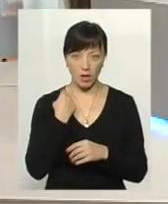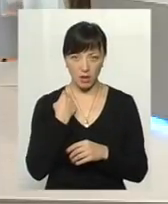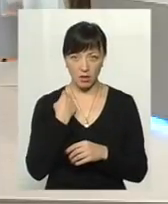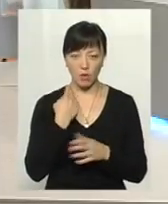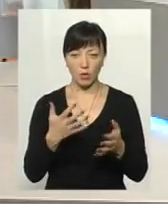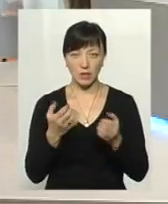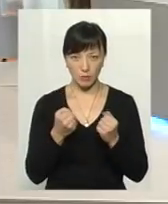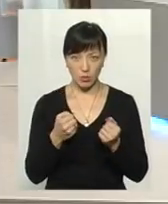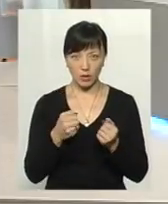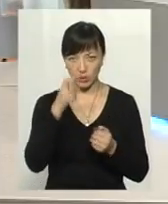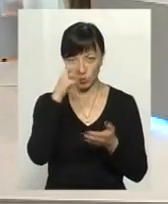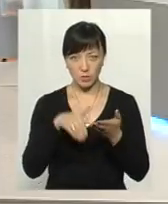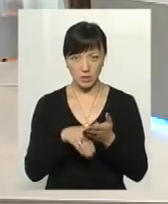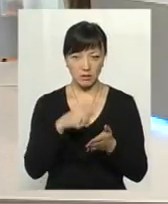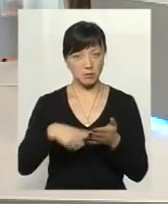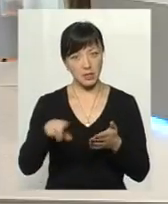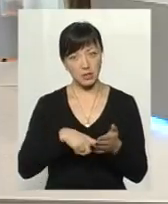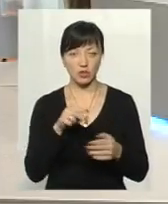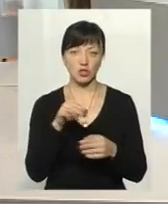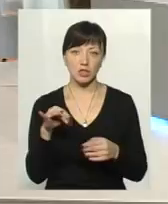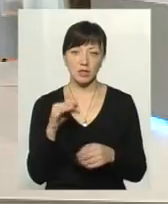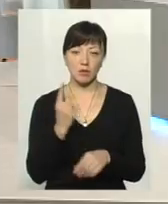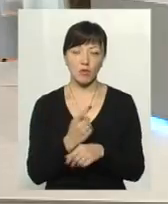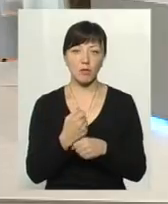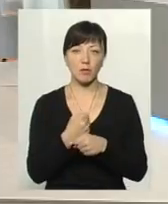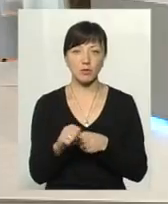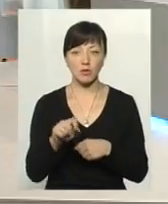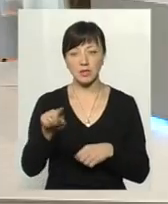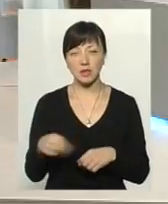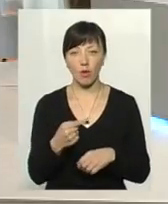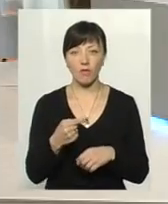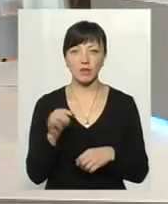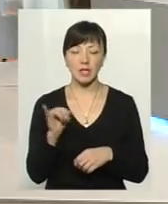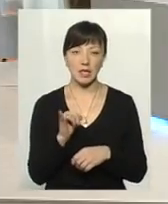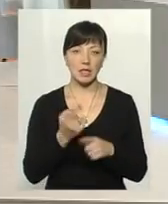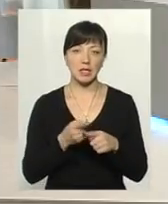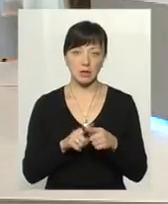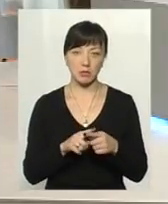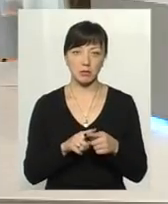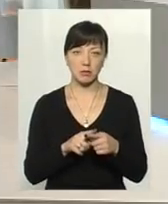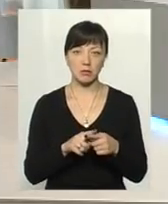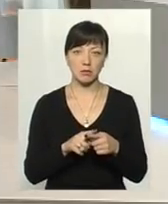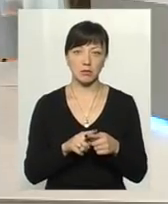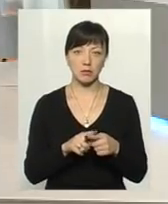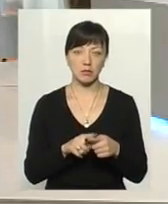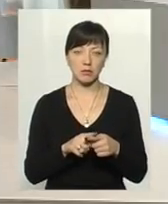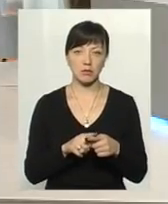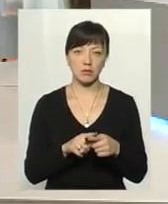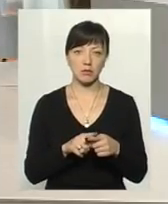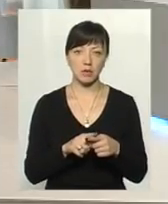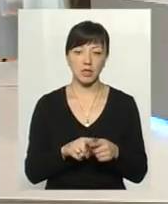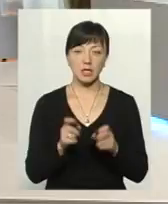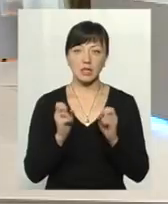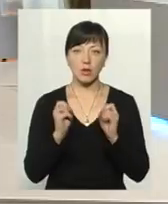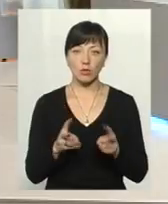отримає субсидію, ці борги будуть списані? Чи це заборона примусово стягувати і тим самим загрожувати добробуту і